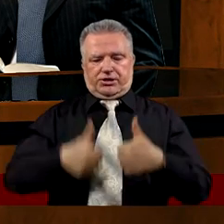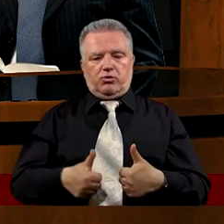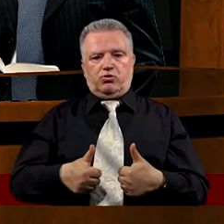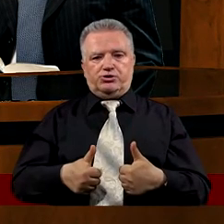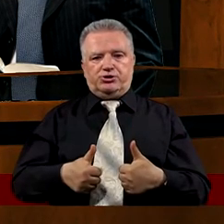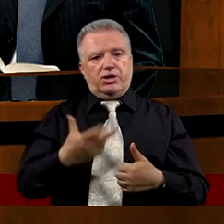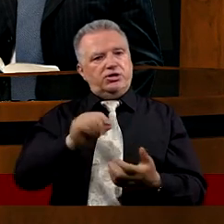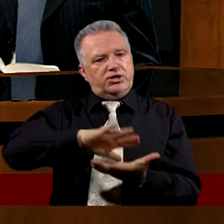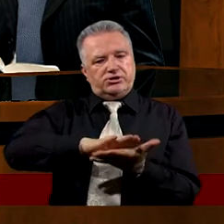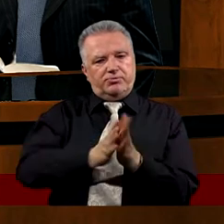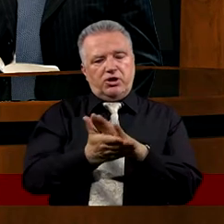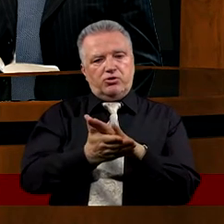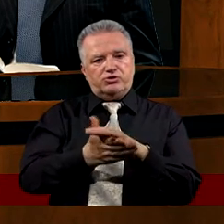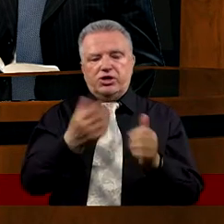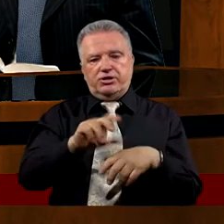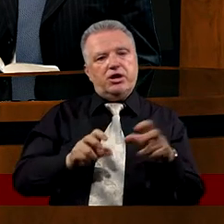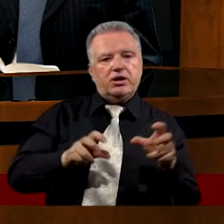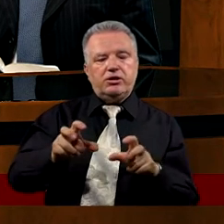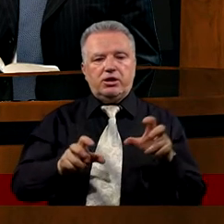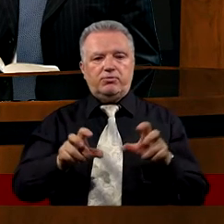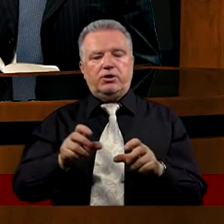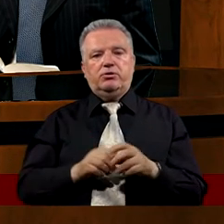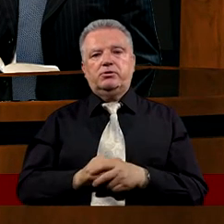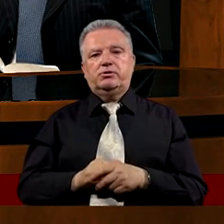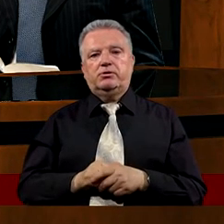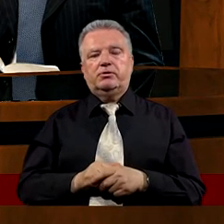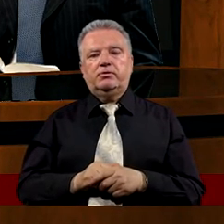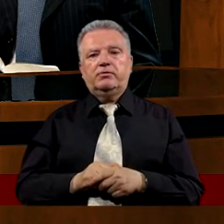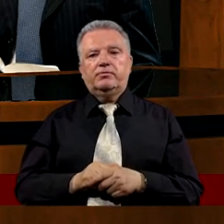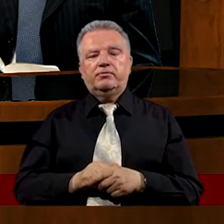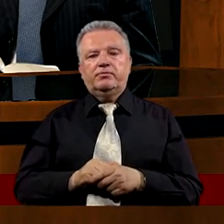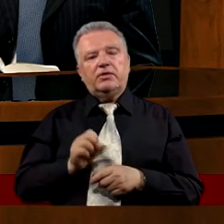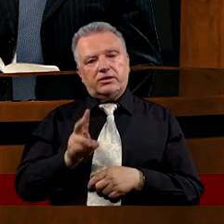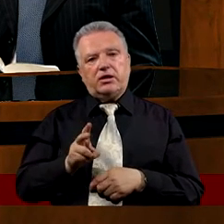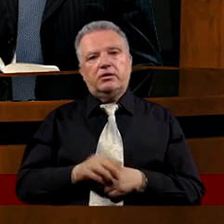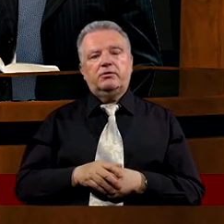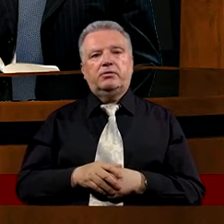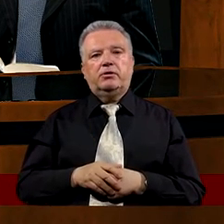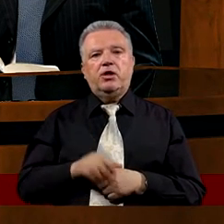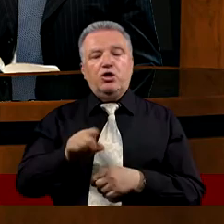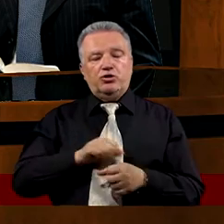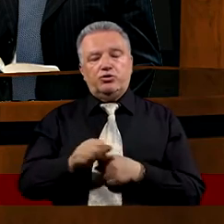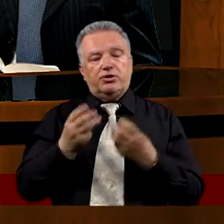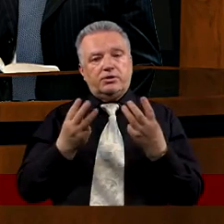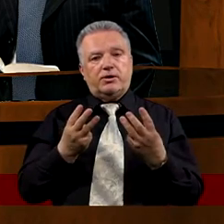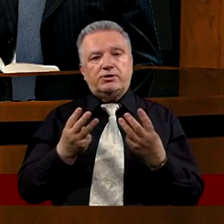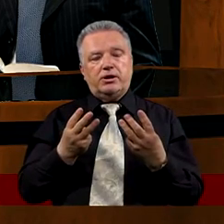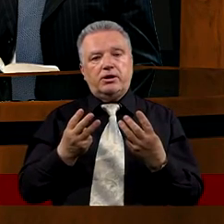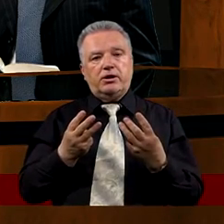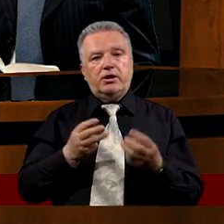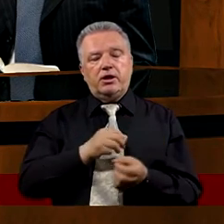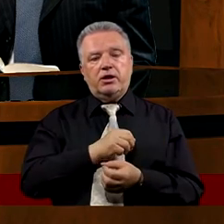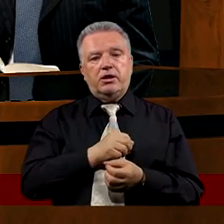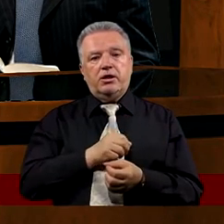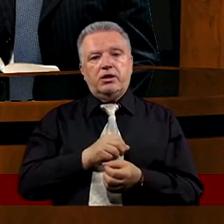Stałość, niezmienność, nienaruszalność Tak To się kojarzy ze skałą To jest bardzo ważne Zresztą również